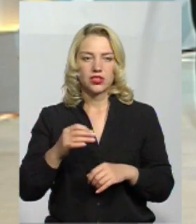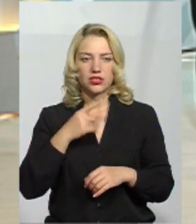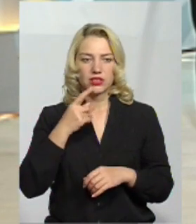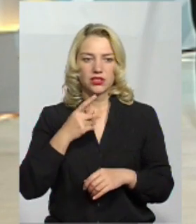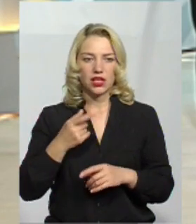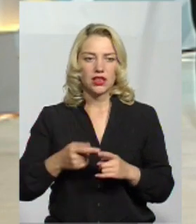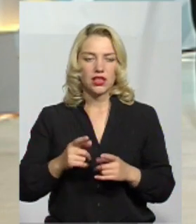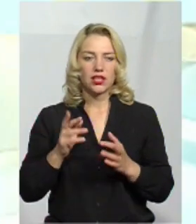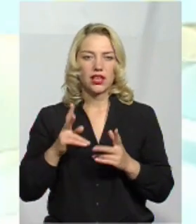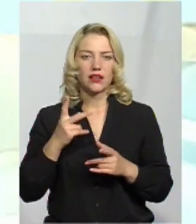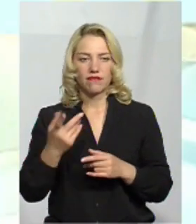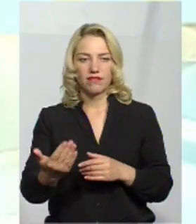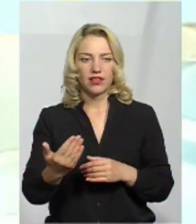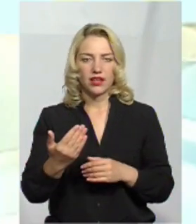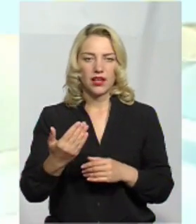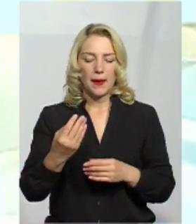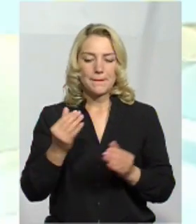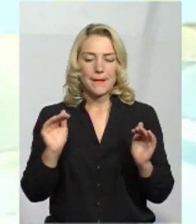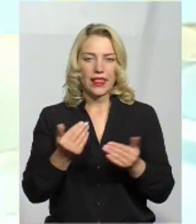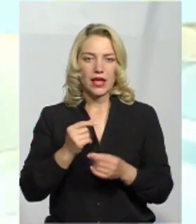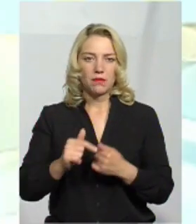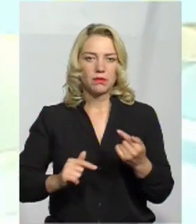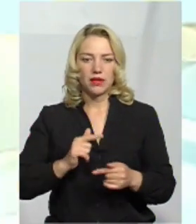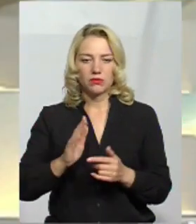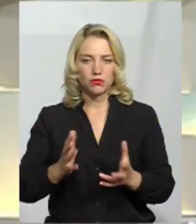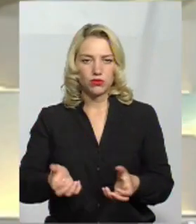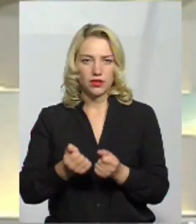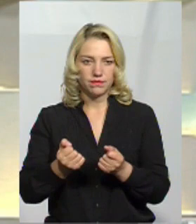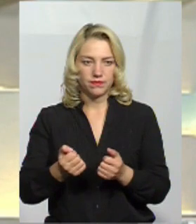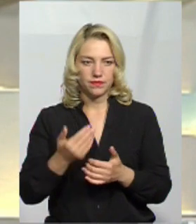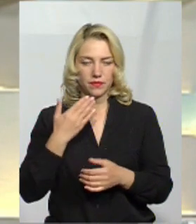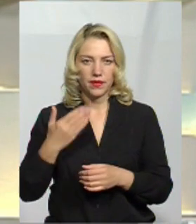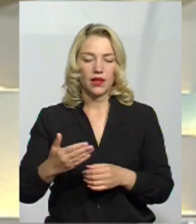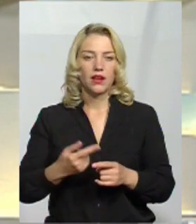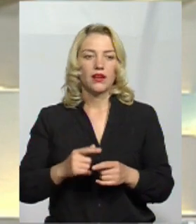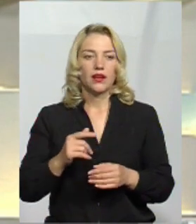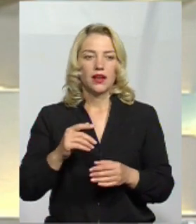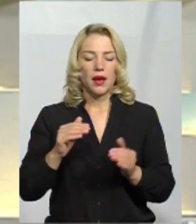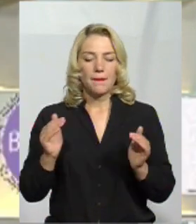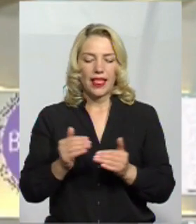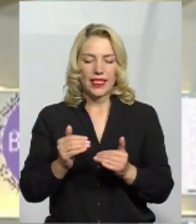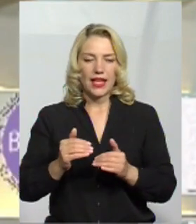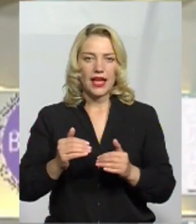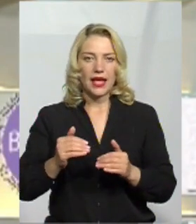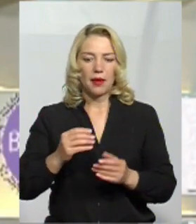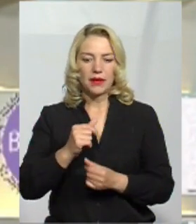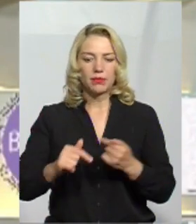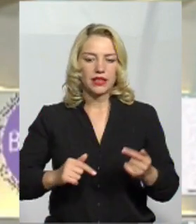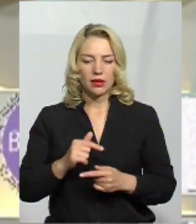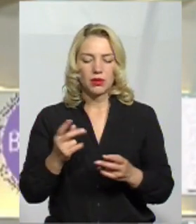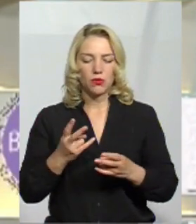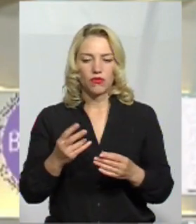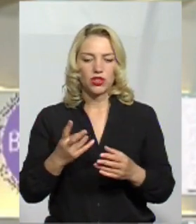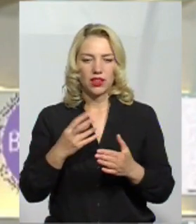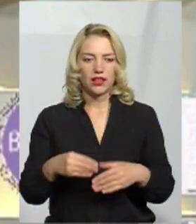почути, щоб ви конкретизували, яким чином мале підприємництво маєте розвивати? Мале підприємництво мається розвиватися на основі, знову ж таки,